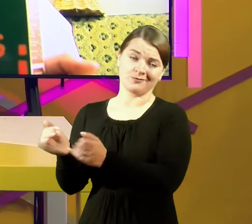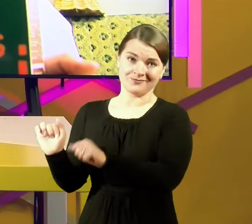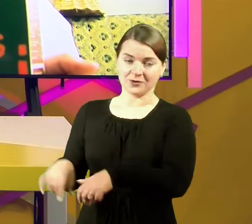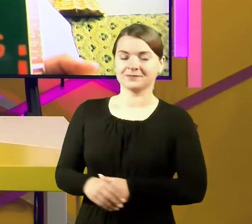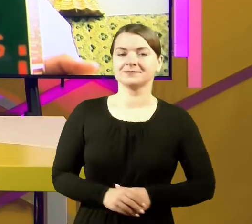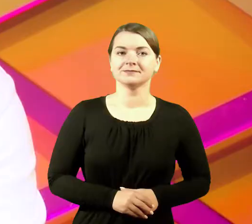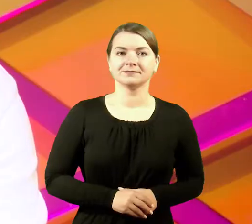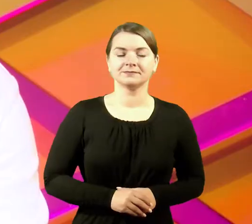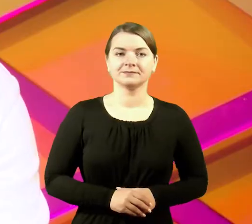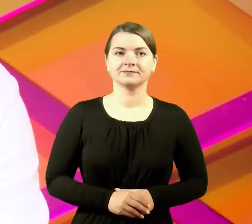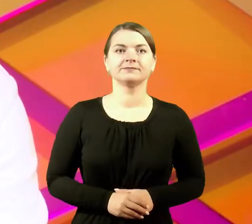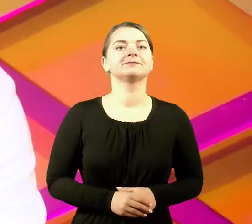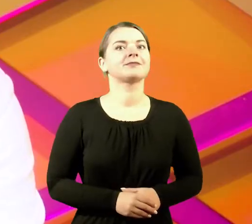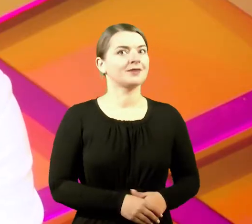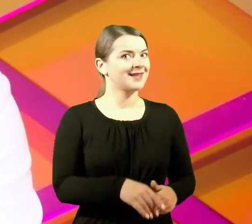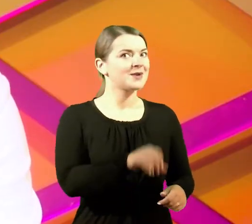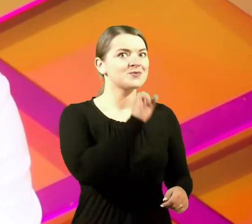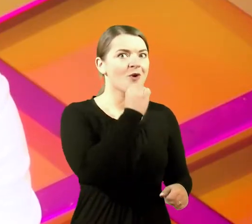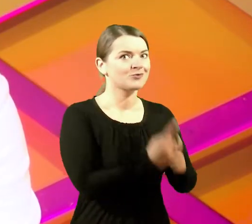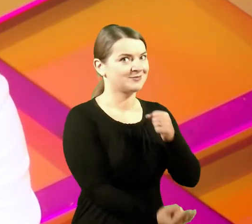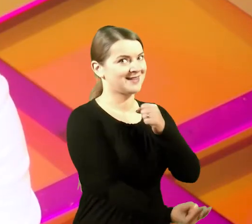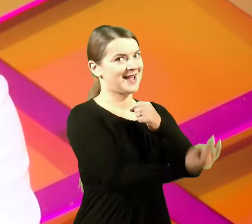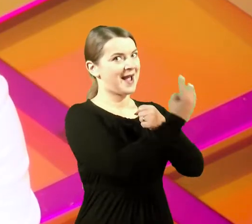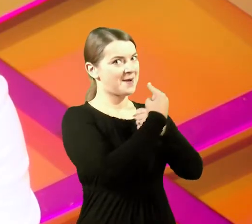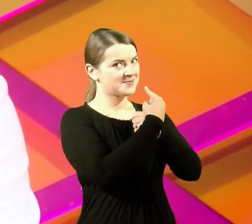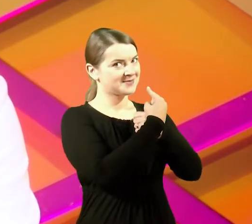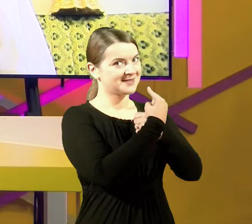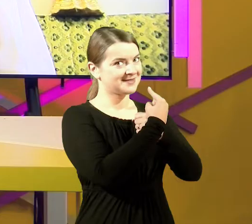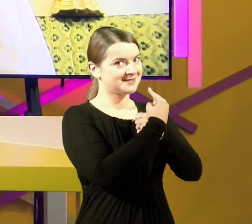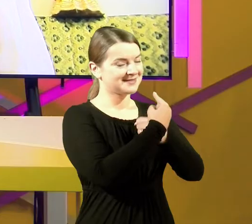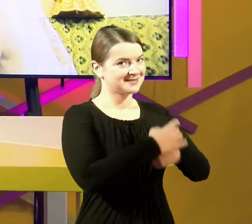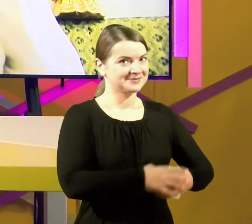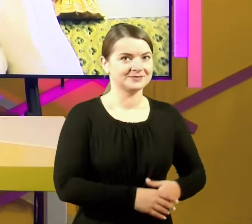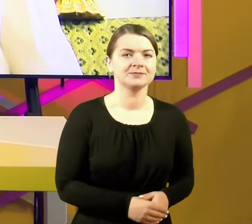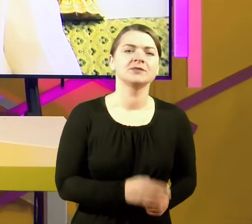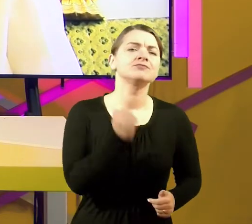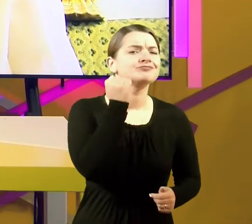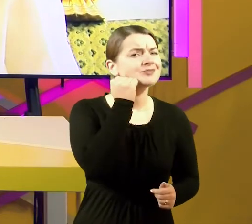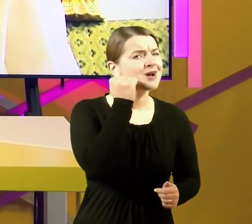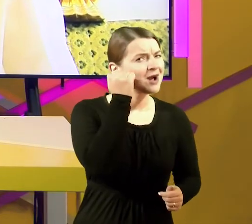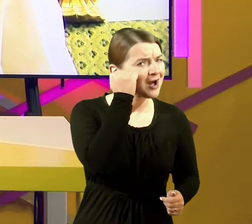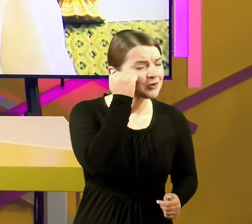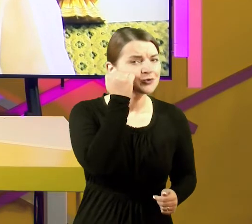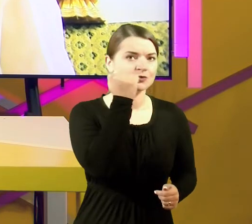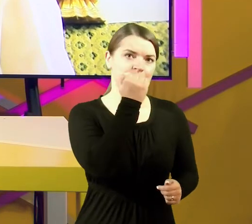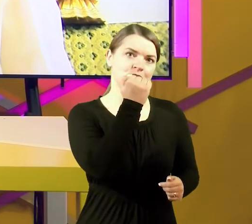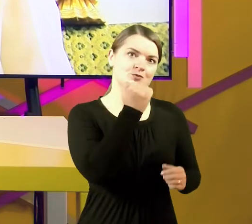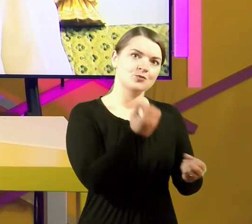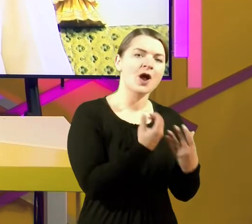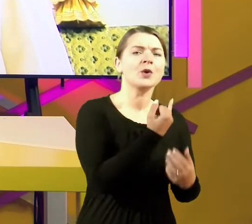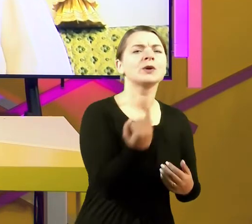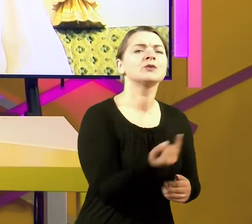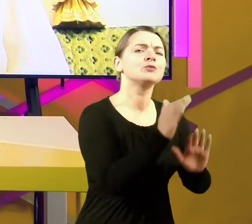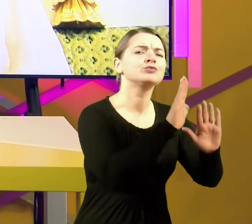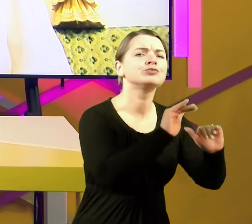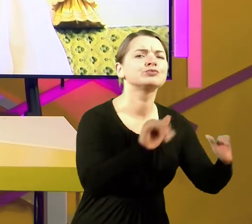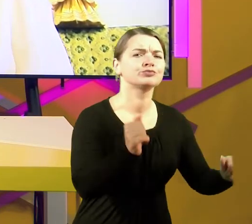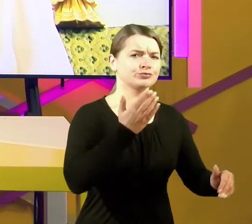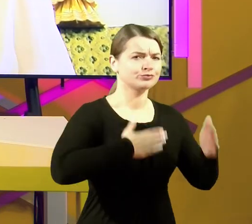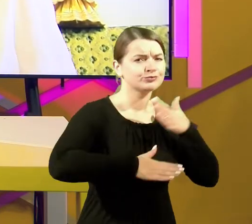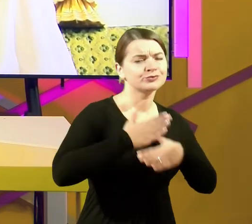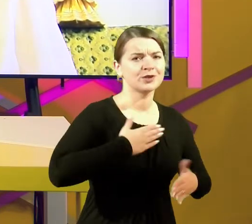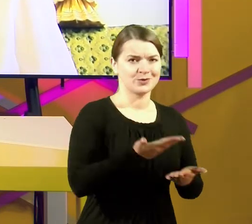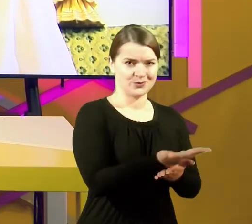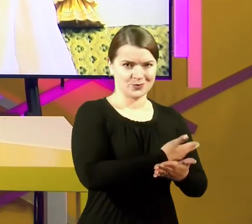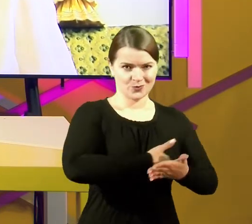jau kepa. O, akmočiutė, apgavai mane. Bet ačiū tau židomų pasakomą. Iki, ačiūs,